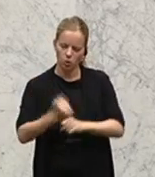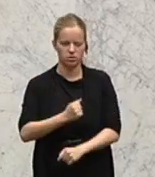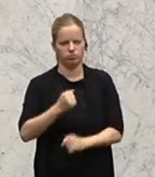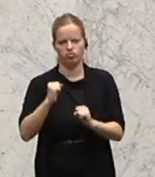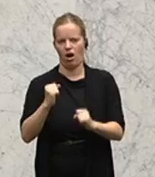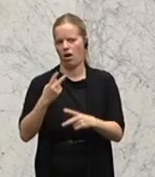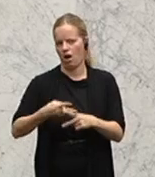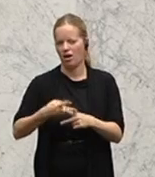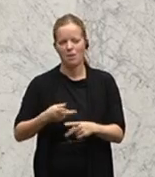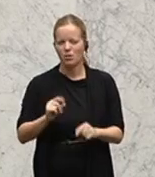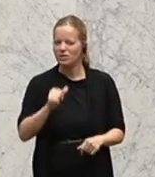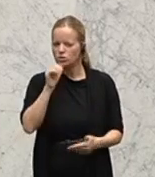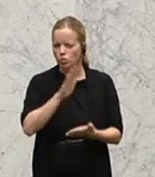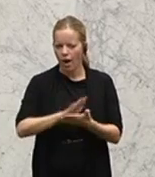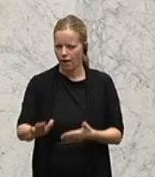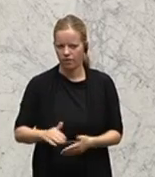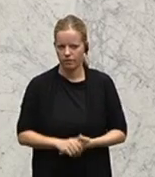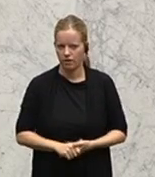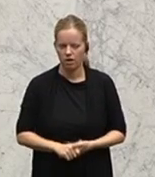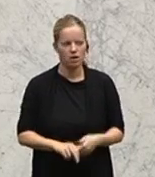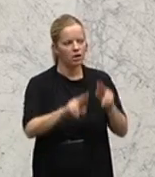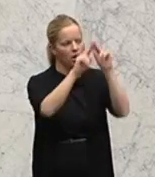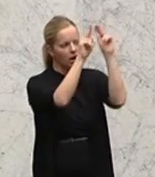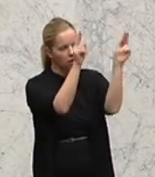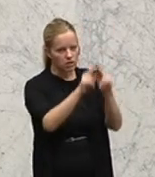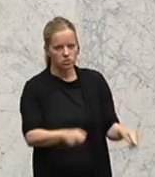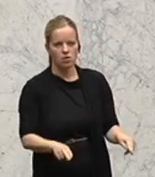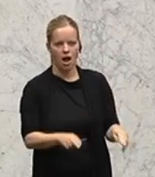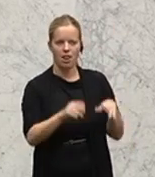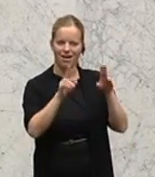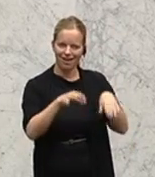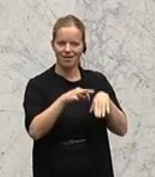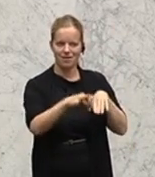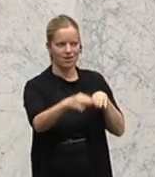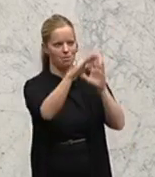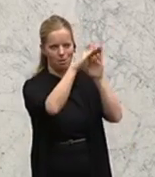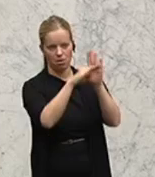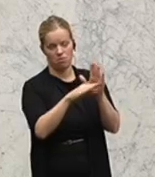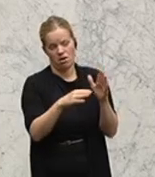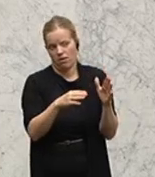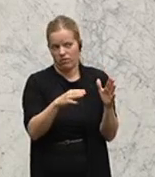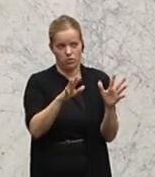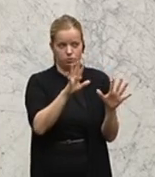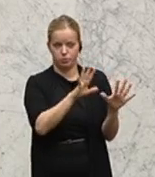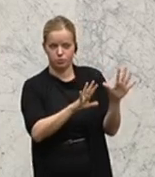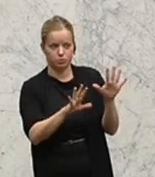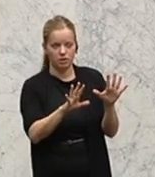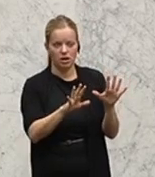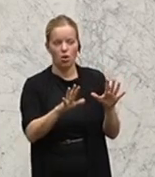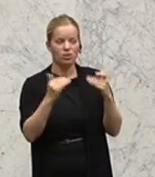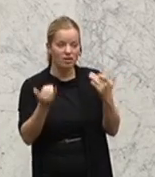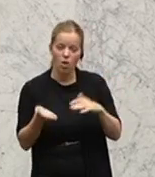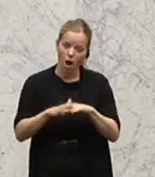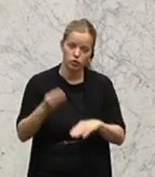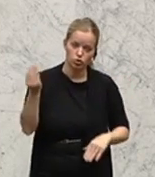alles nicht so einfach. Und die internationalen Leitlinien sind auch relativ weit gefasst. Wir brauchen nicht noch eine Schulung zur